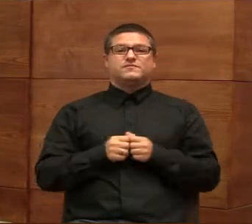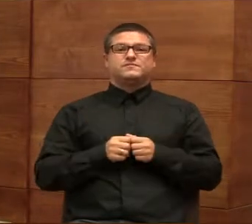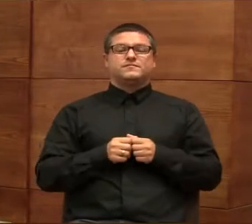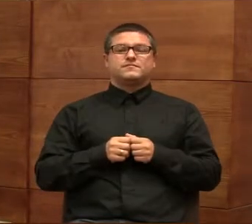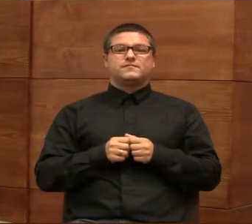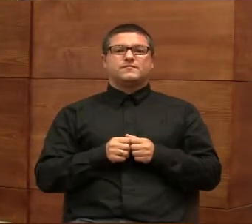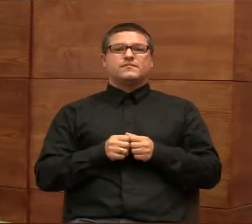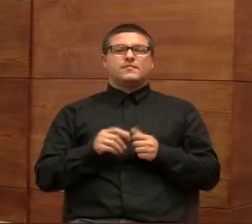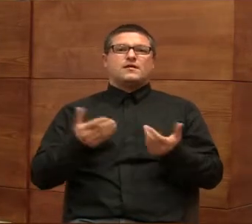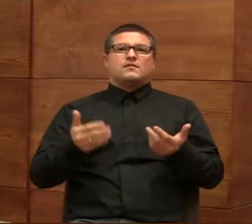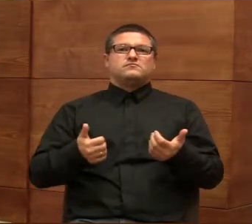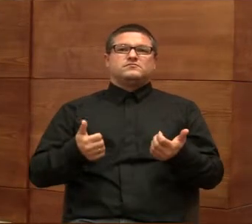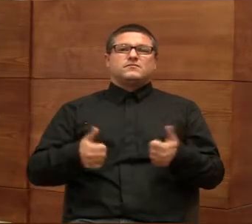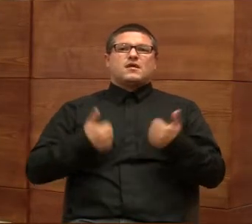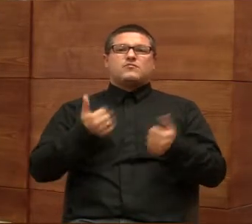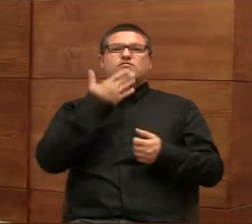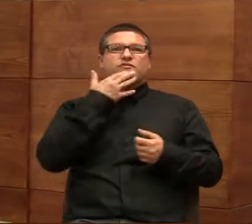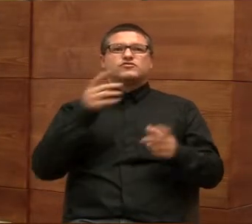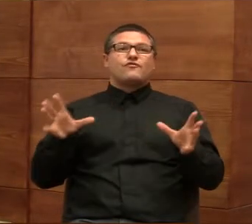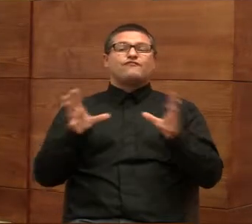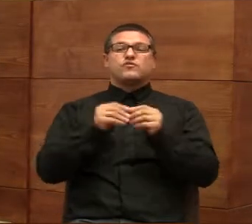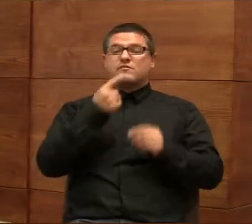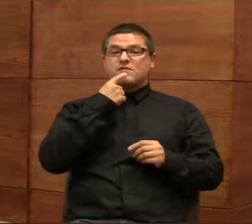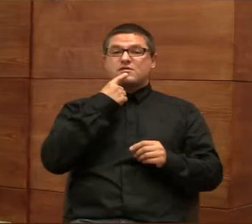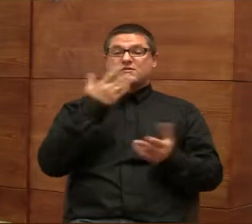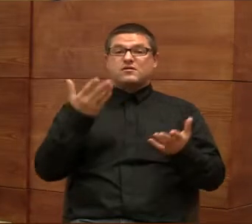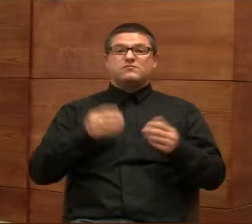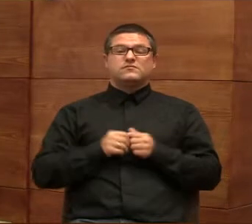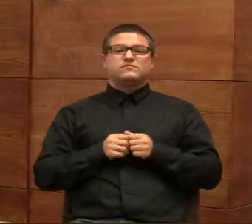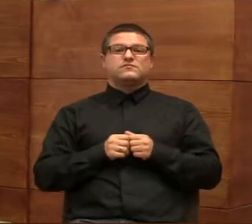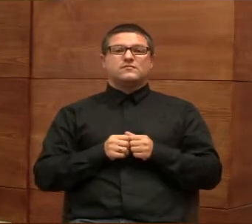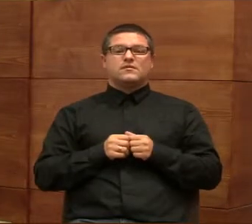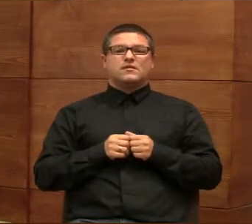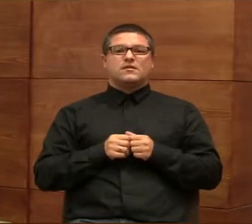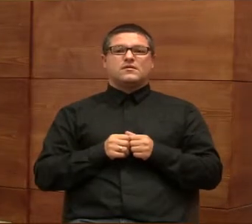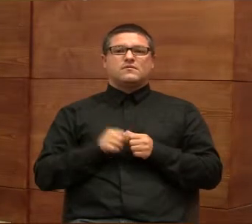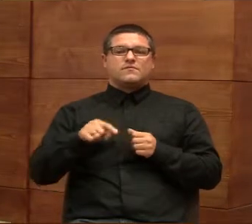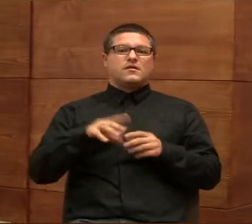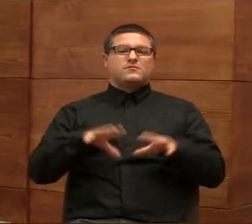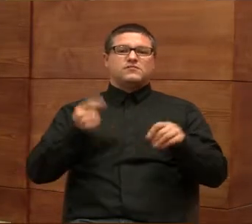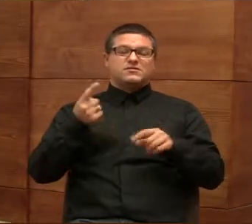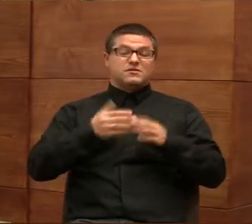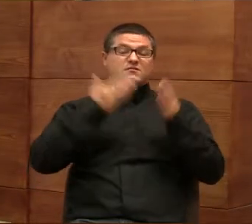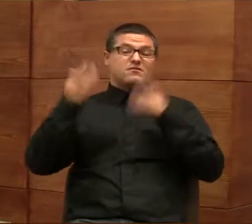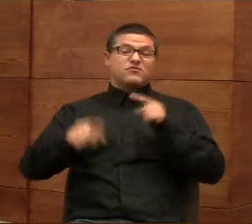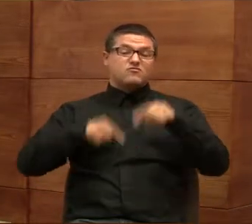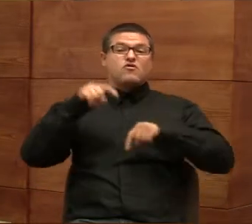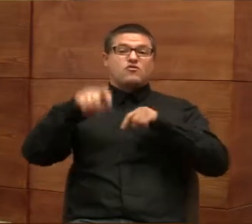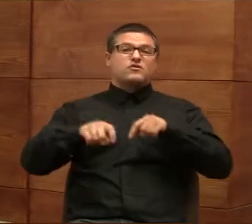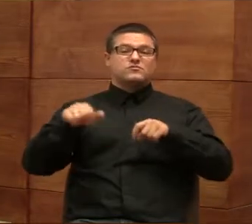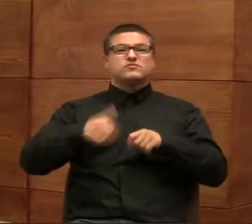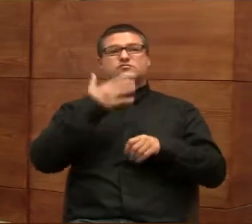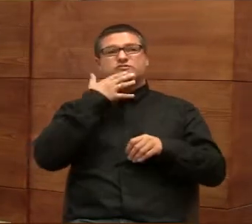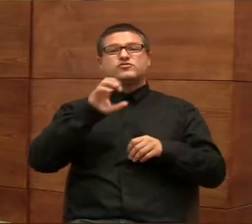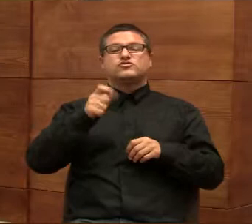w każdym powiecie, mówić wspólnie językiem. Dopiero potem, myślę, że na następnym etapie, następnym krokiem będzie jakby